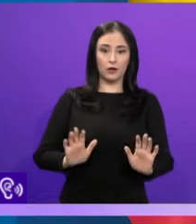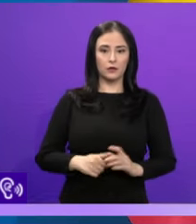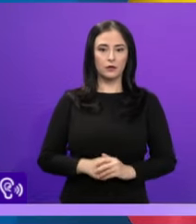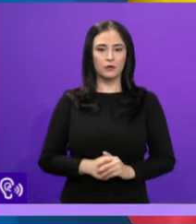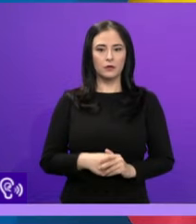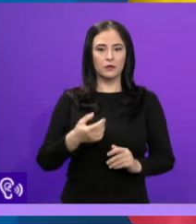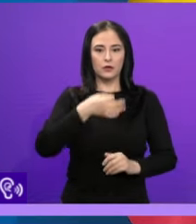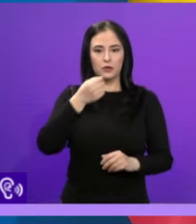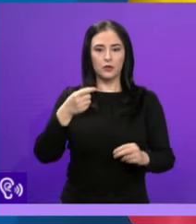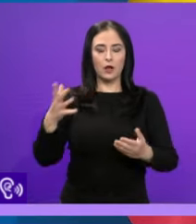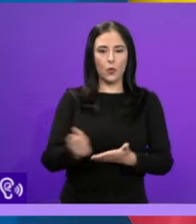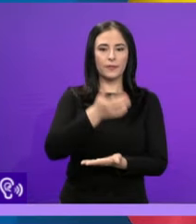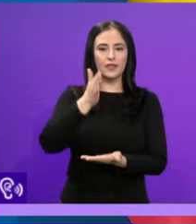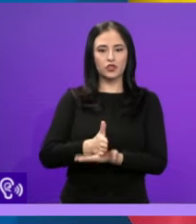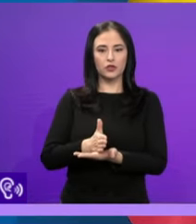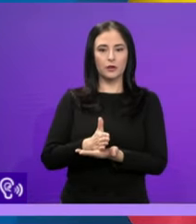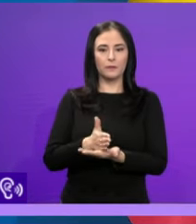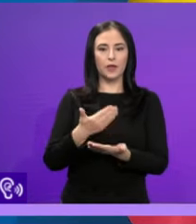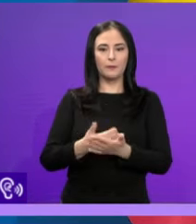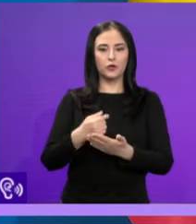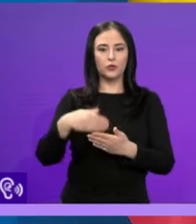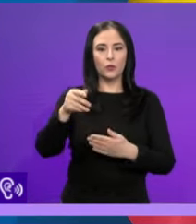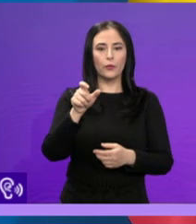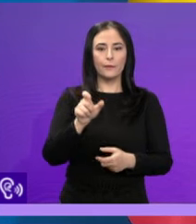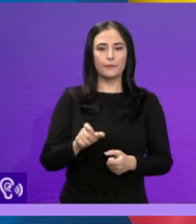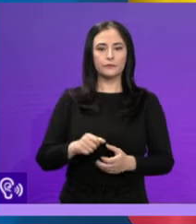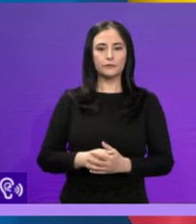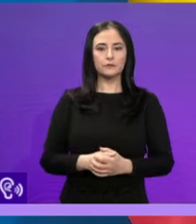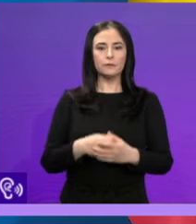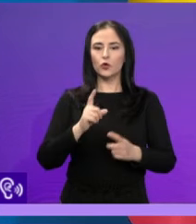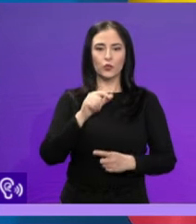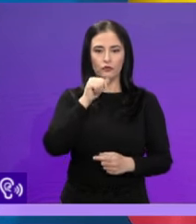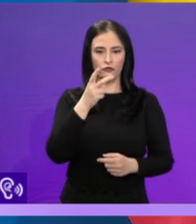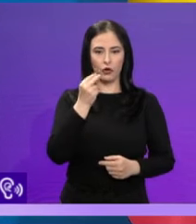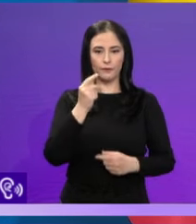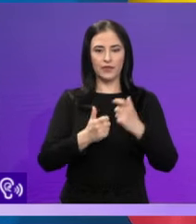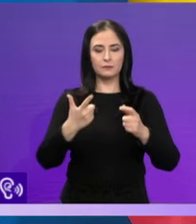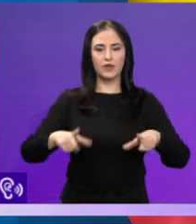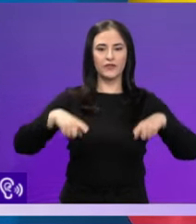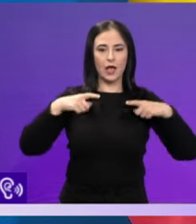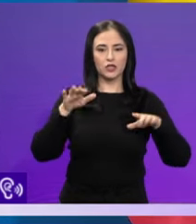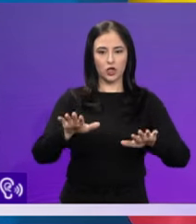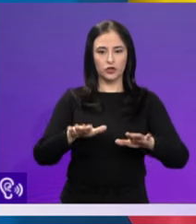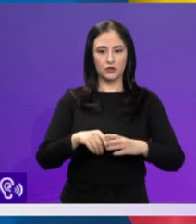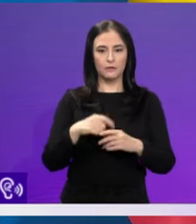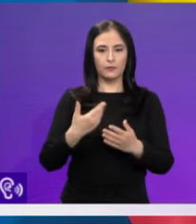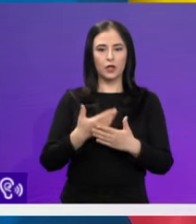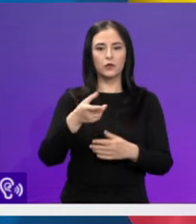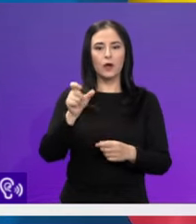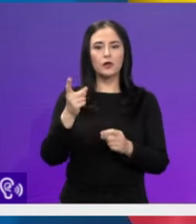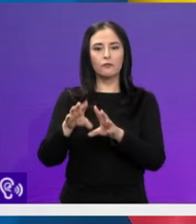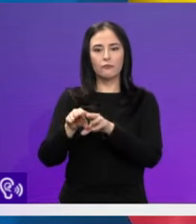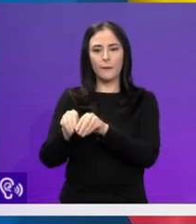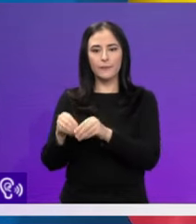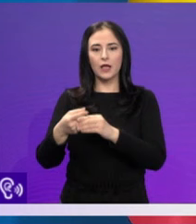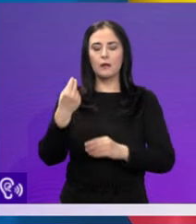luăm această decizie de exceptare fiind vorba de viața a circa 800.000 de familii ce